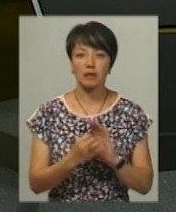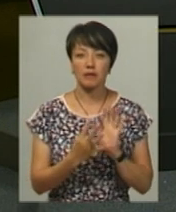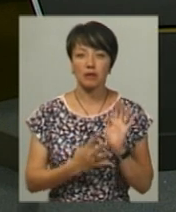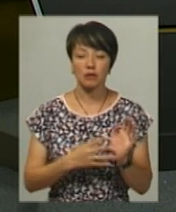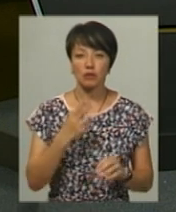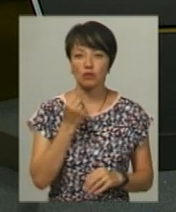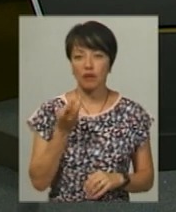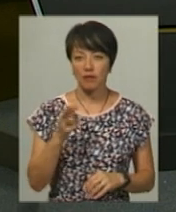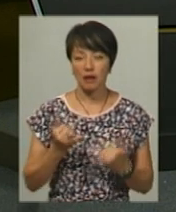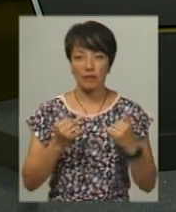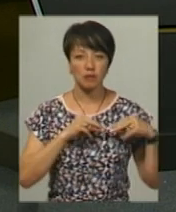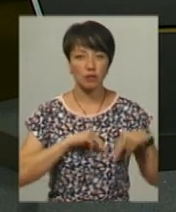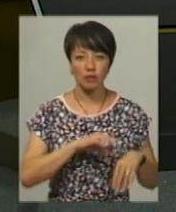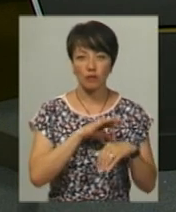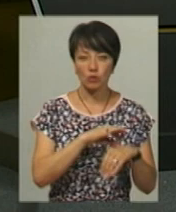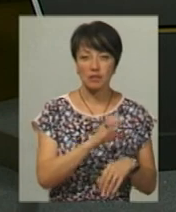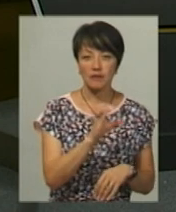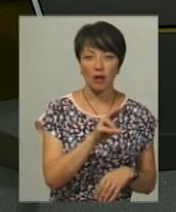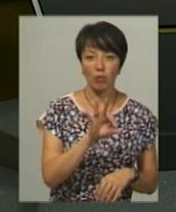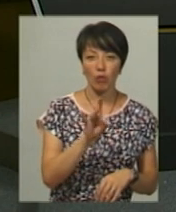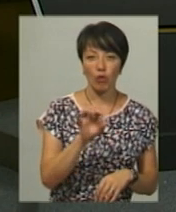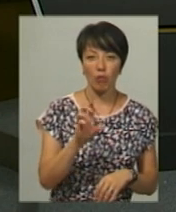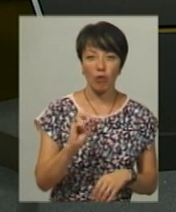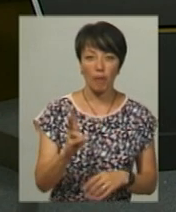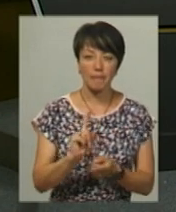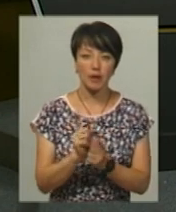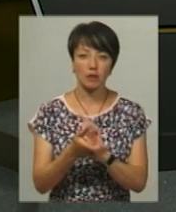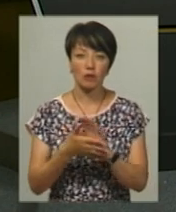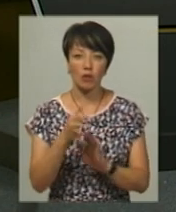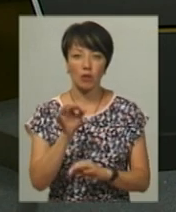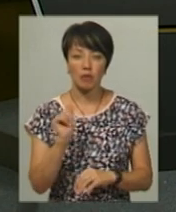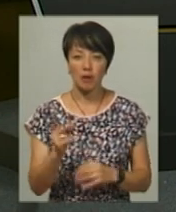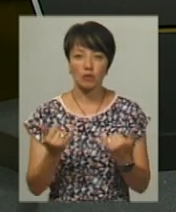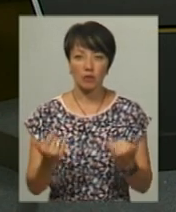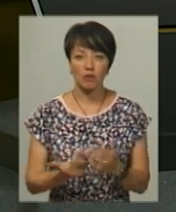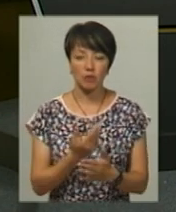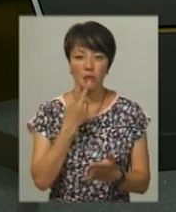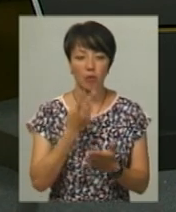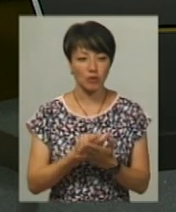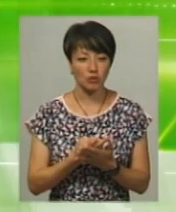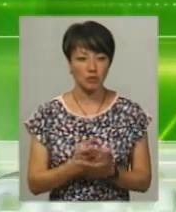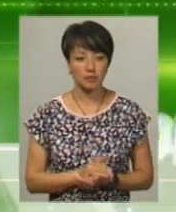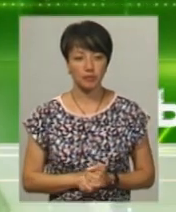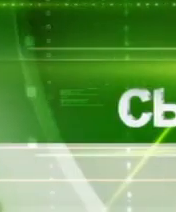червня. Для вас працює ведуча Світлана Поробок, диктор жестової мови Ольга Рибак. Сьогодні у випуску ви побачите.